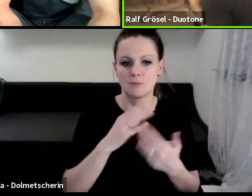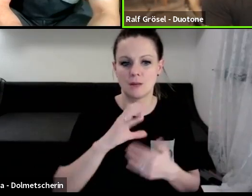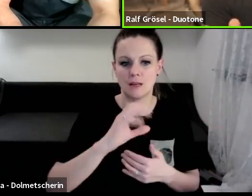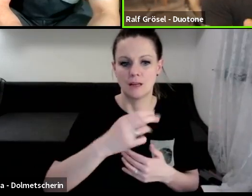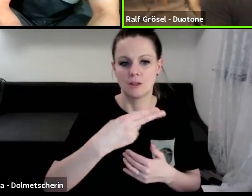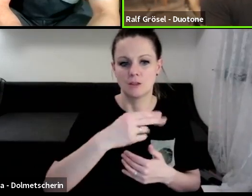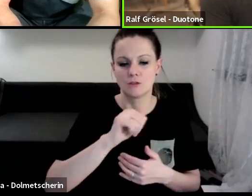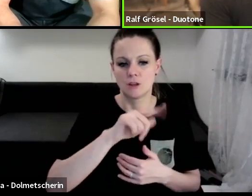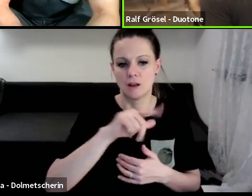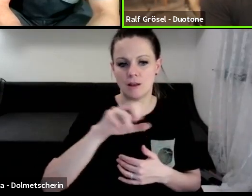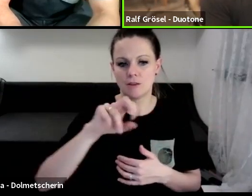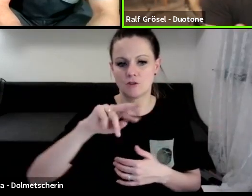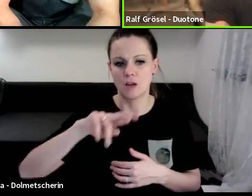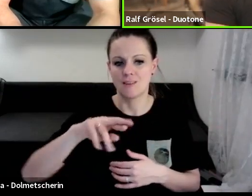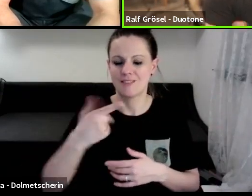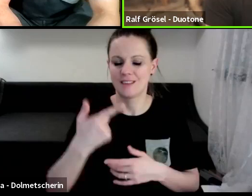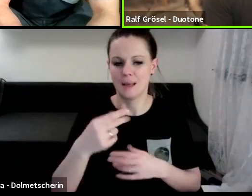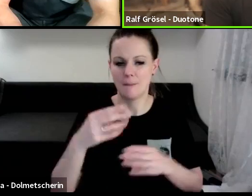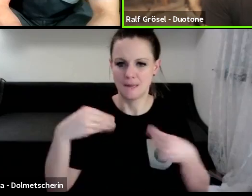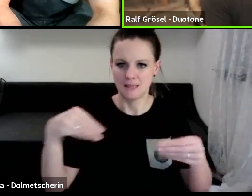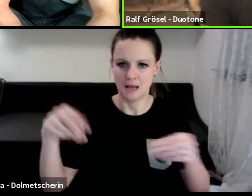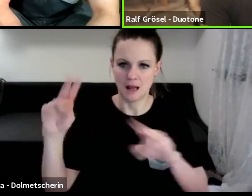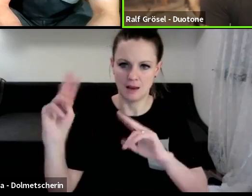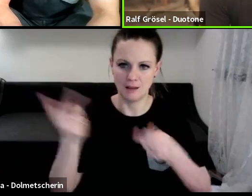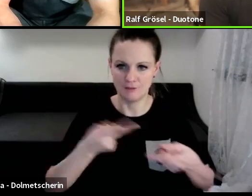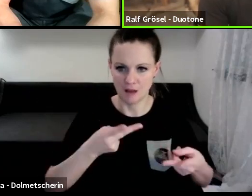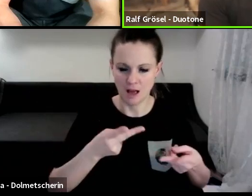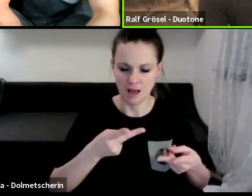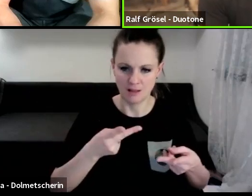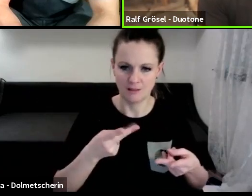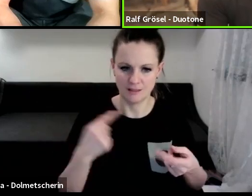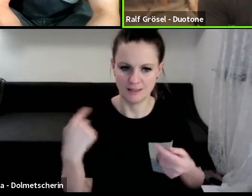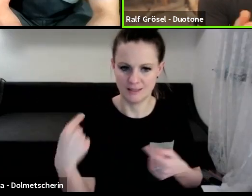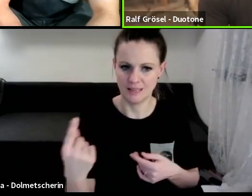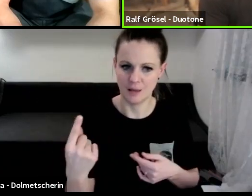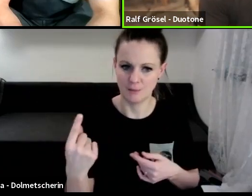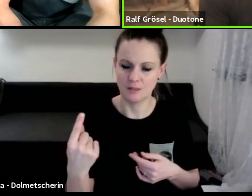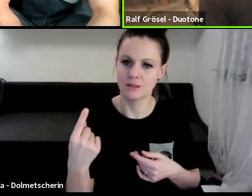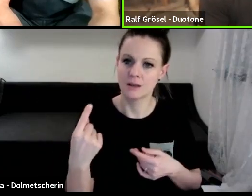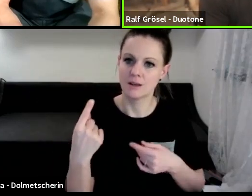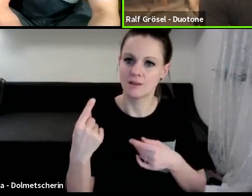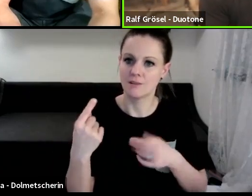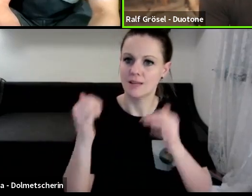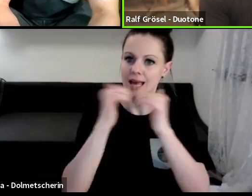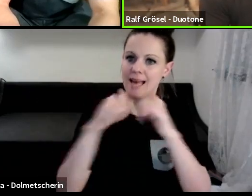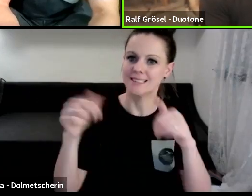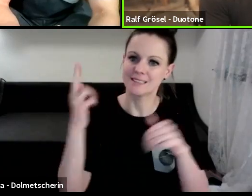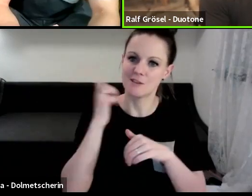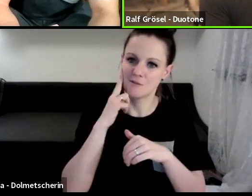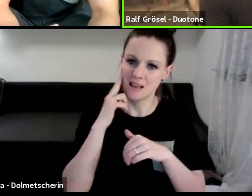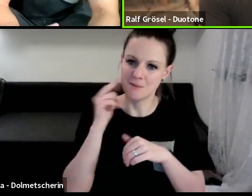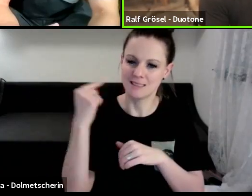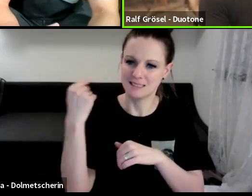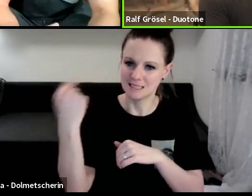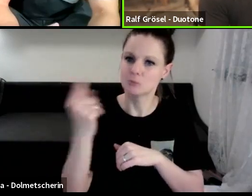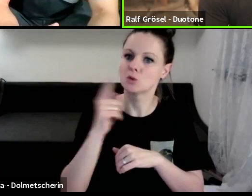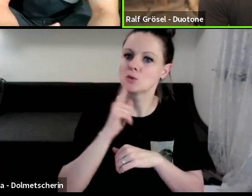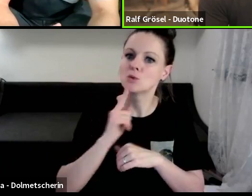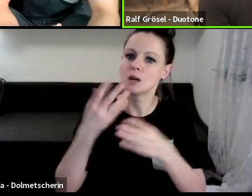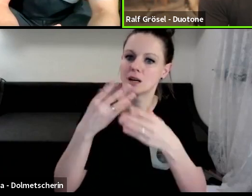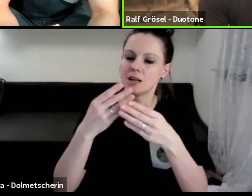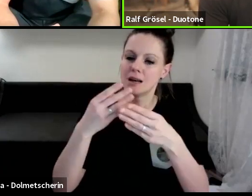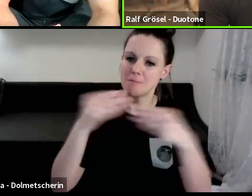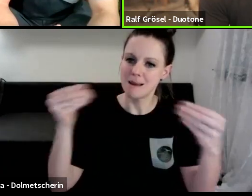also einer von unseren Materiallieferanten, der auch das Pentatex entwickelt hat, die haben eine eigene Firma, die ausschließlich Materialien